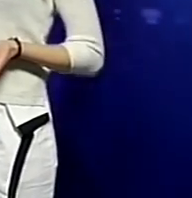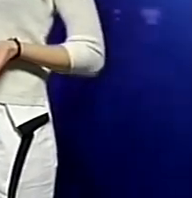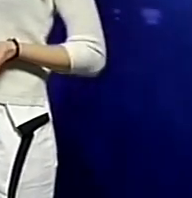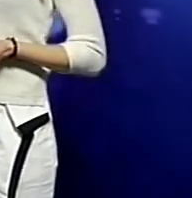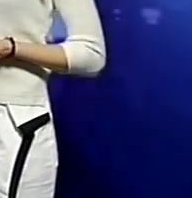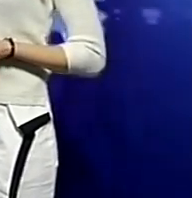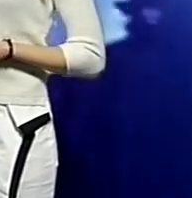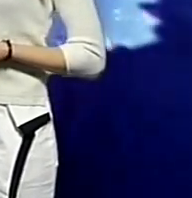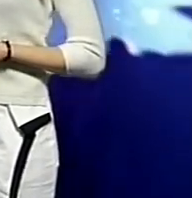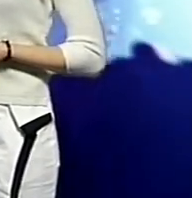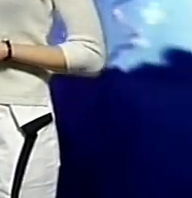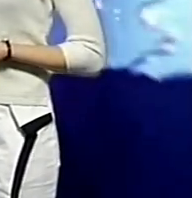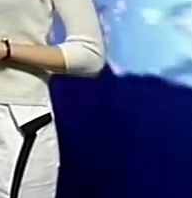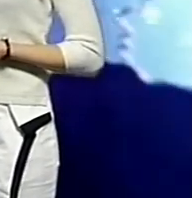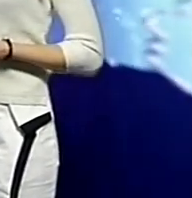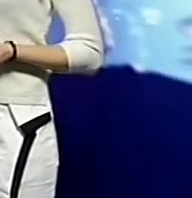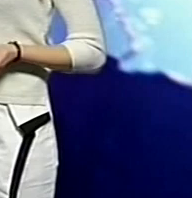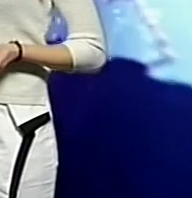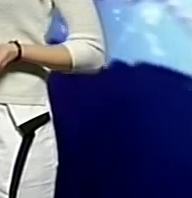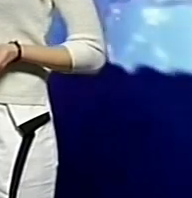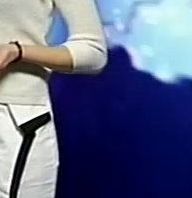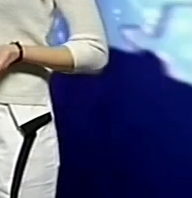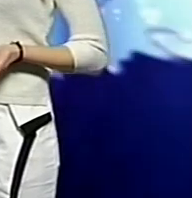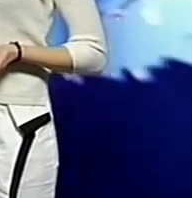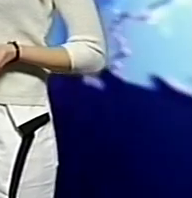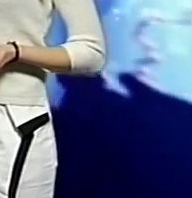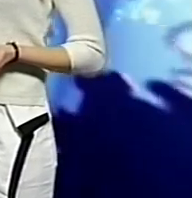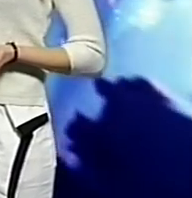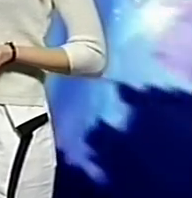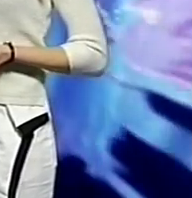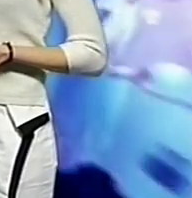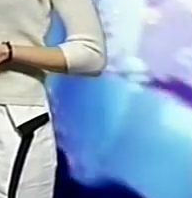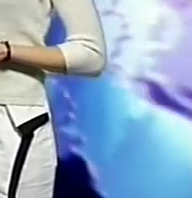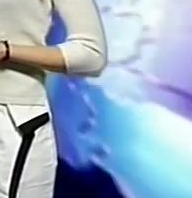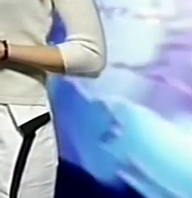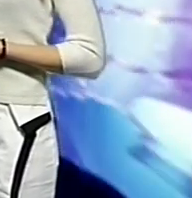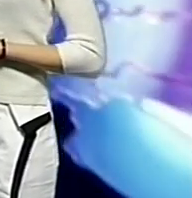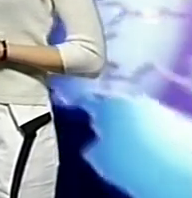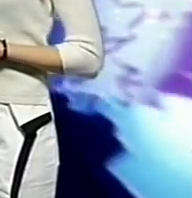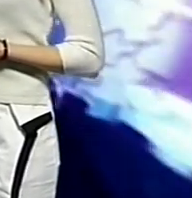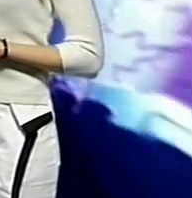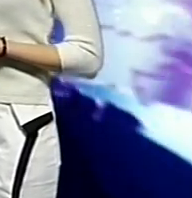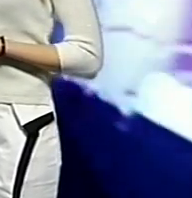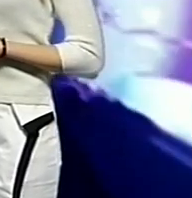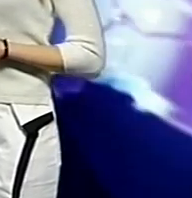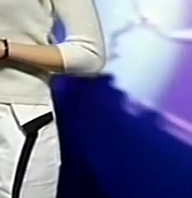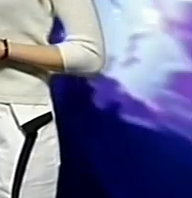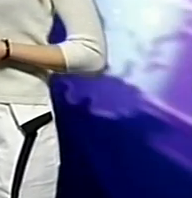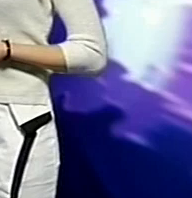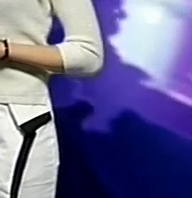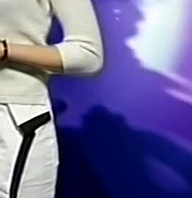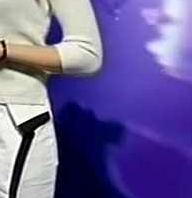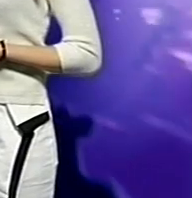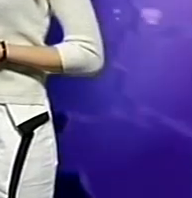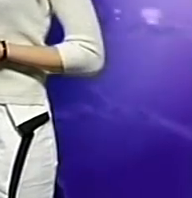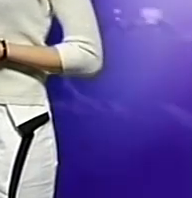місту вночі від мінус 1 до мінус 2, в день 0 плюс 2 градуси вище нуля. Радіаційний фон по місту становить 13